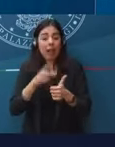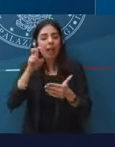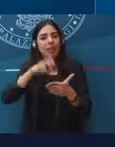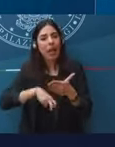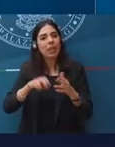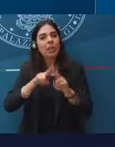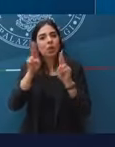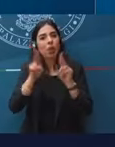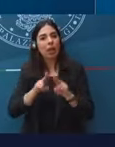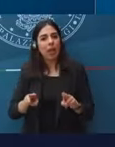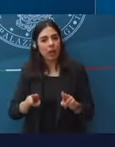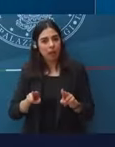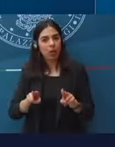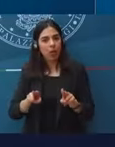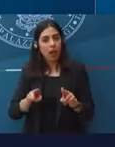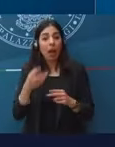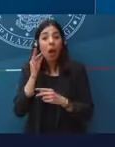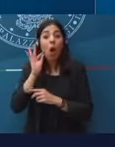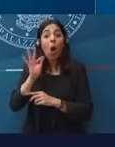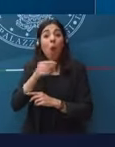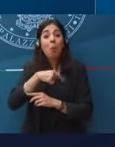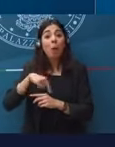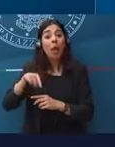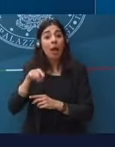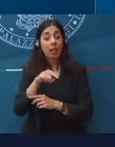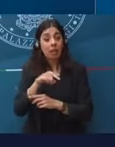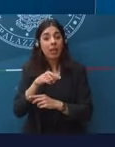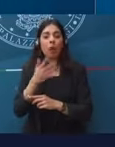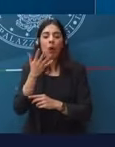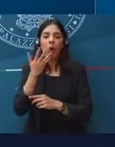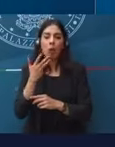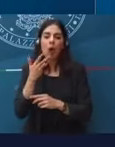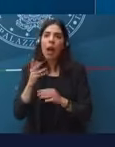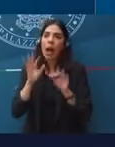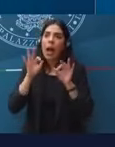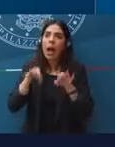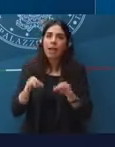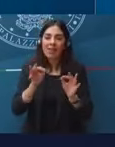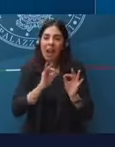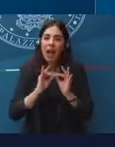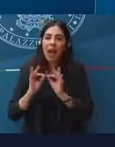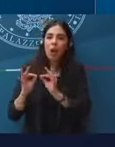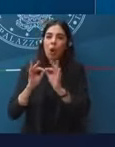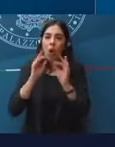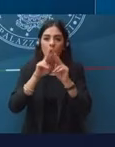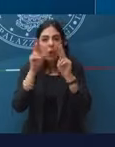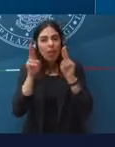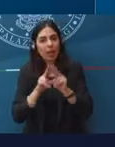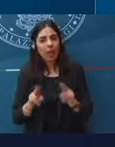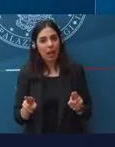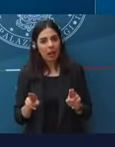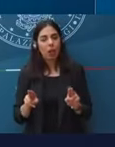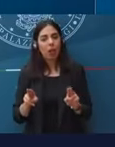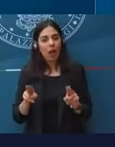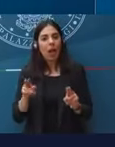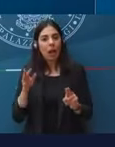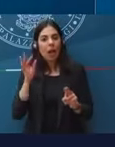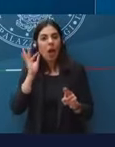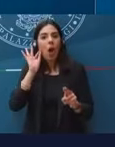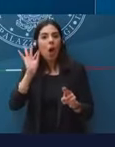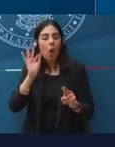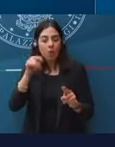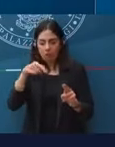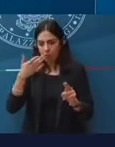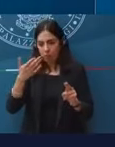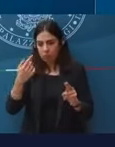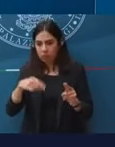internazionale. è l'obiettivo di sbloccare, di raggiungere un accordo a livello internazionale per la metà di quest